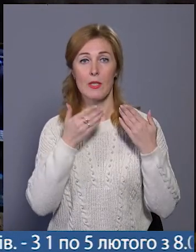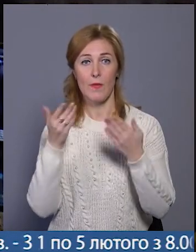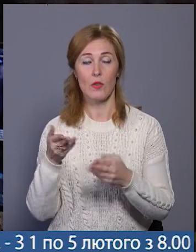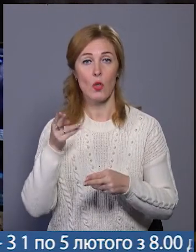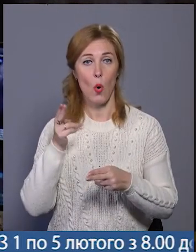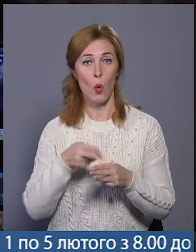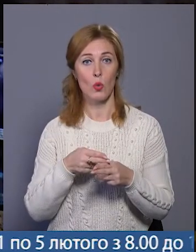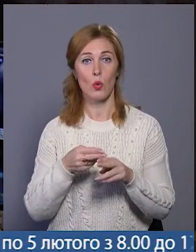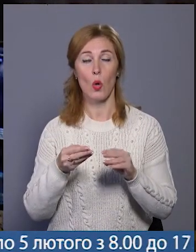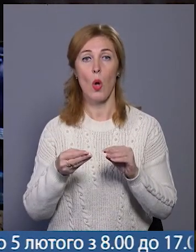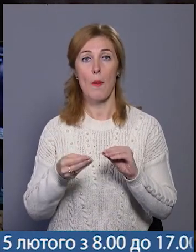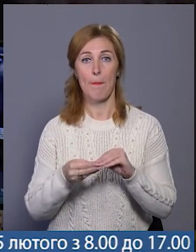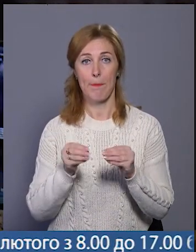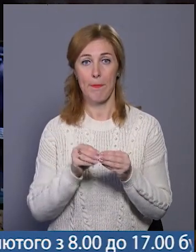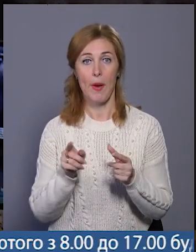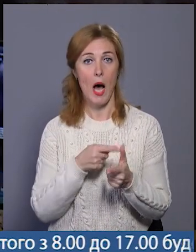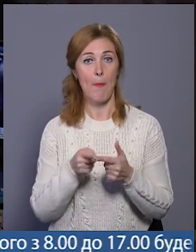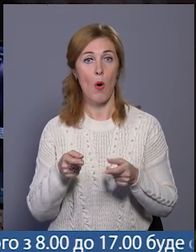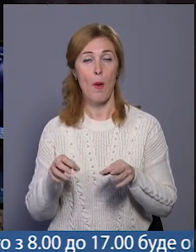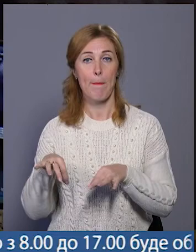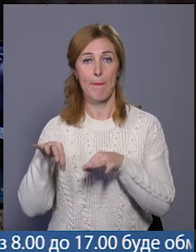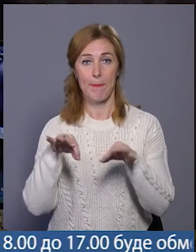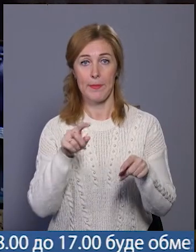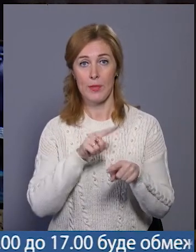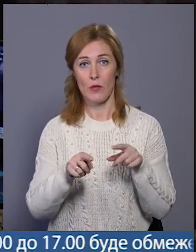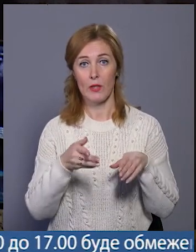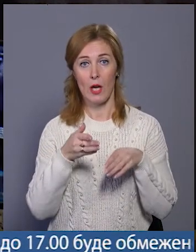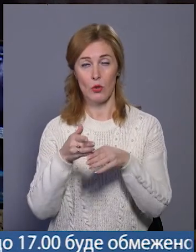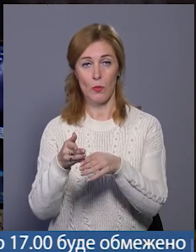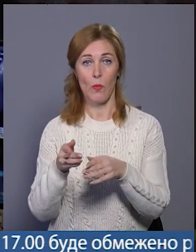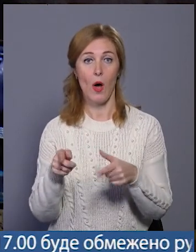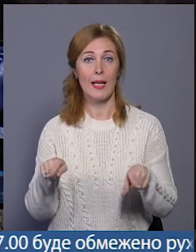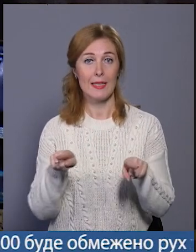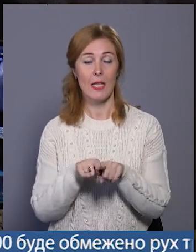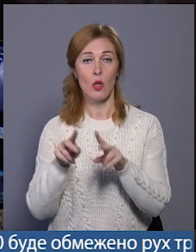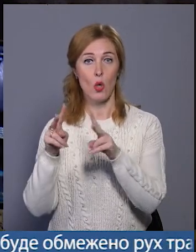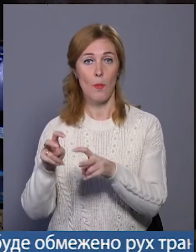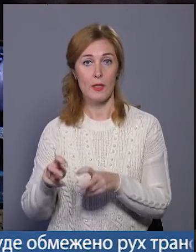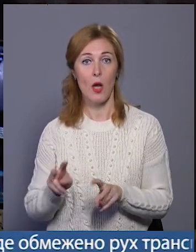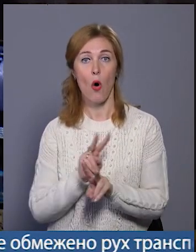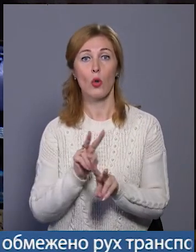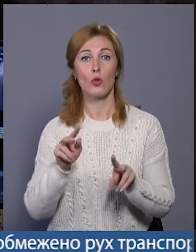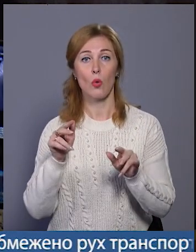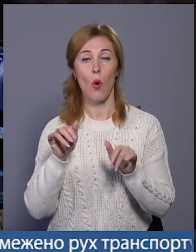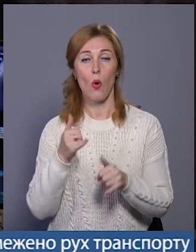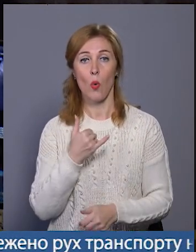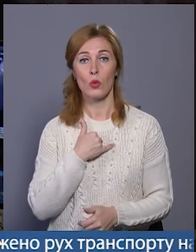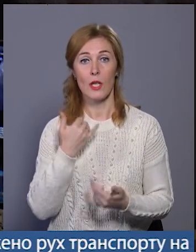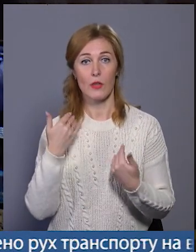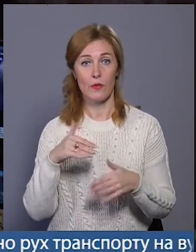патологією, або привозять швидка медична допомога. Також обстежуємо пацієнтів внутрішніх, ті, які вже перебувають в нас